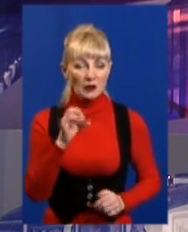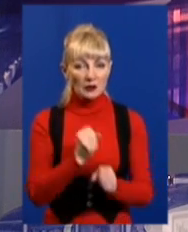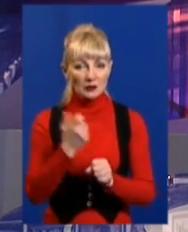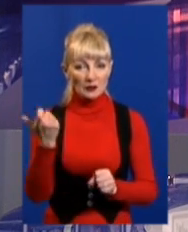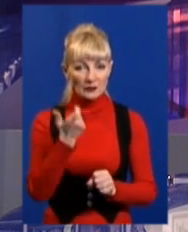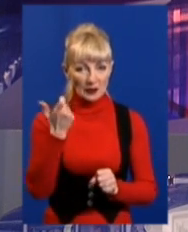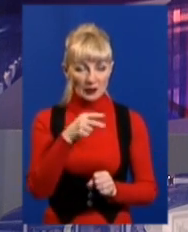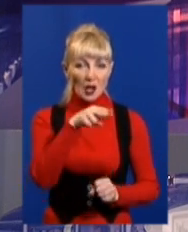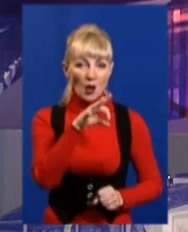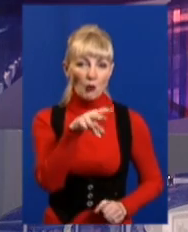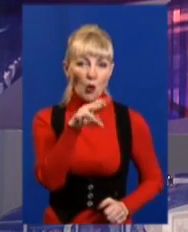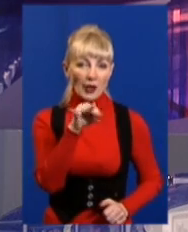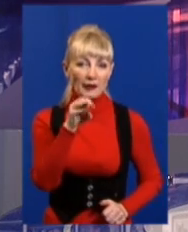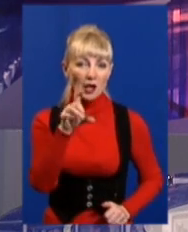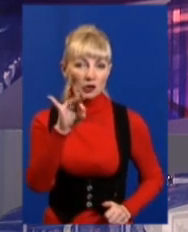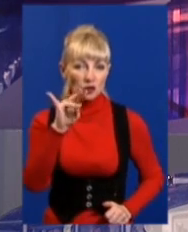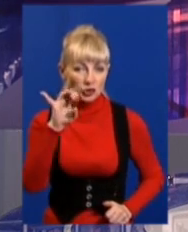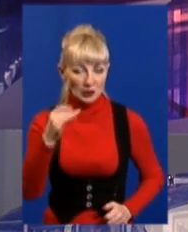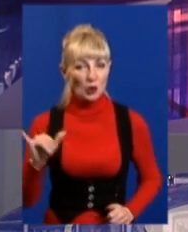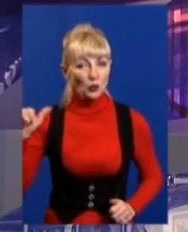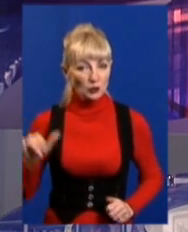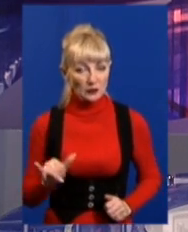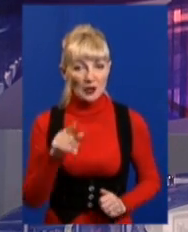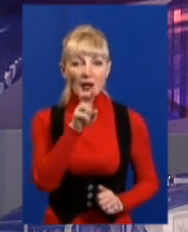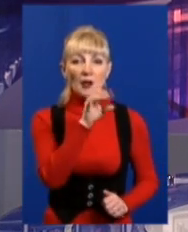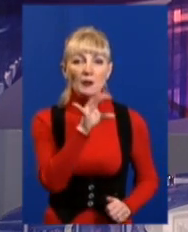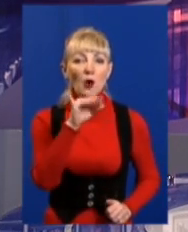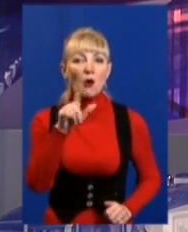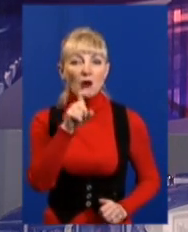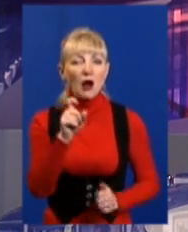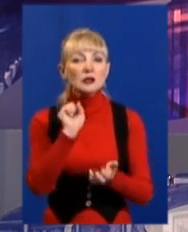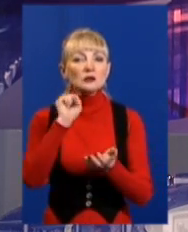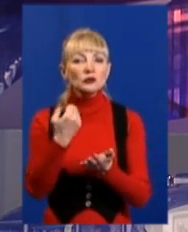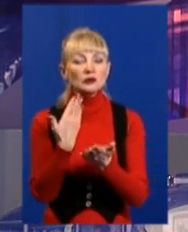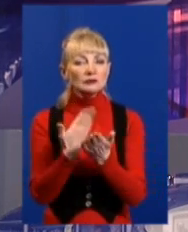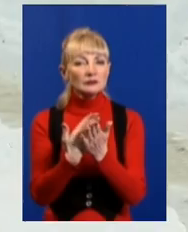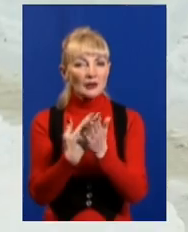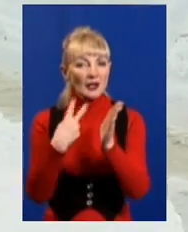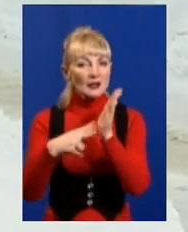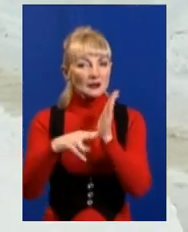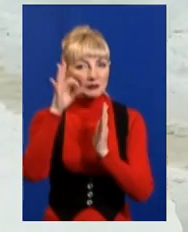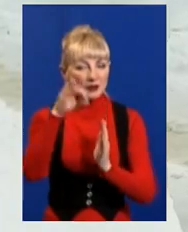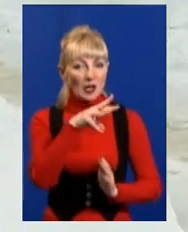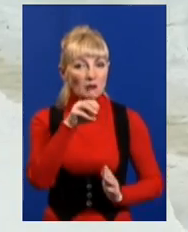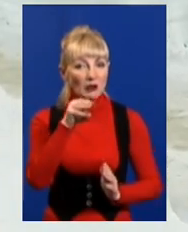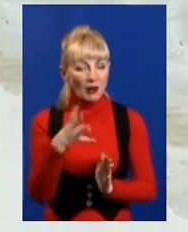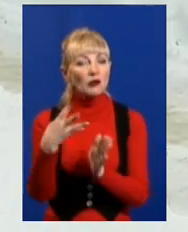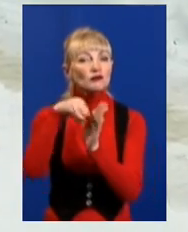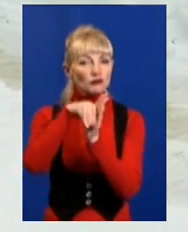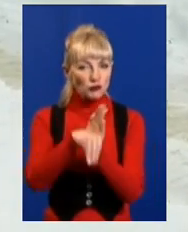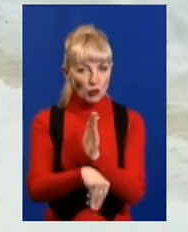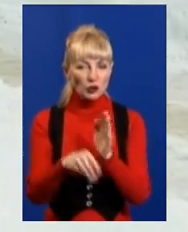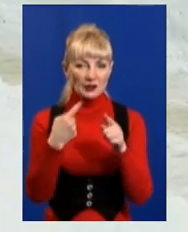Харківській політехніці. За його словами, частка метану у біогазі може сягати 70%. Метан входить до переліку